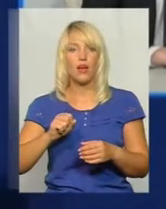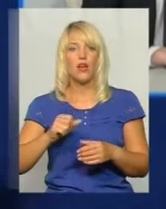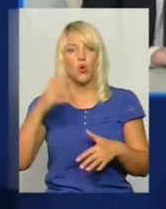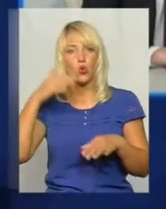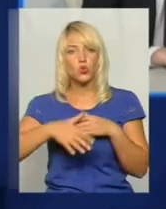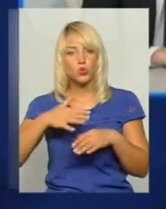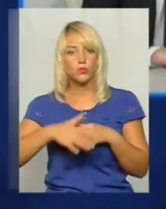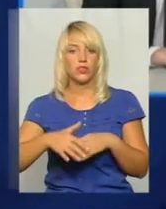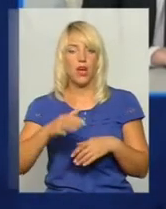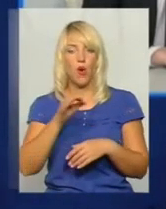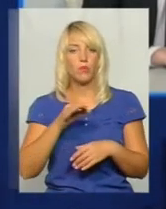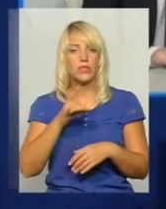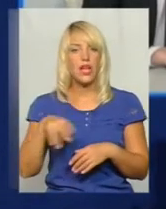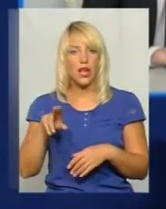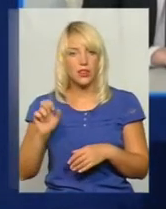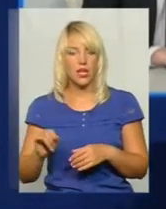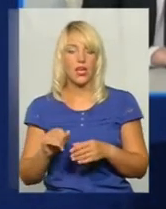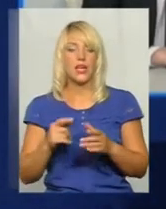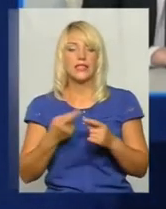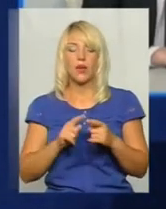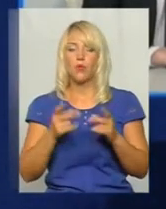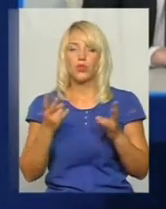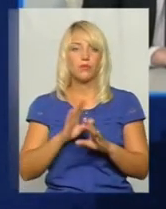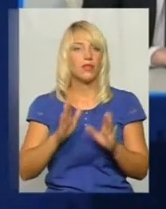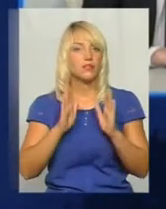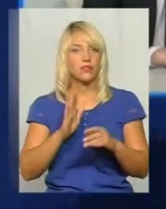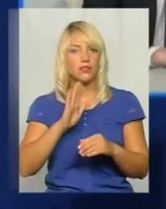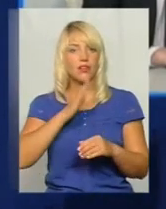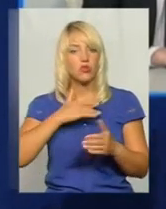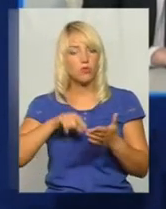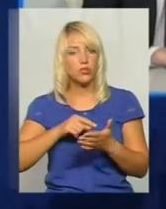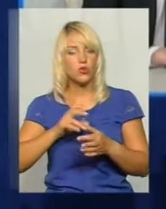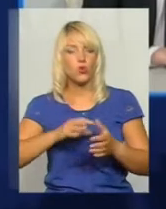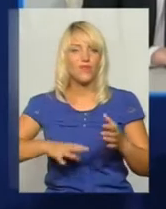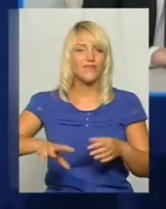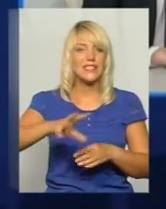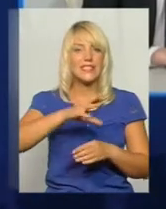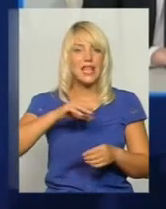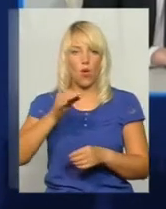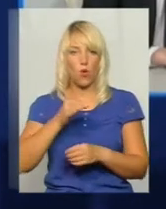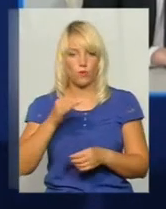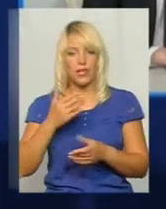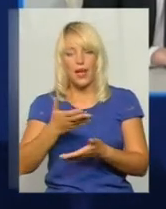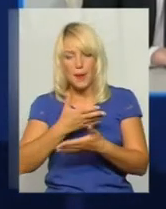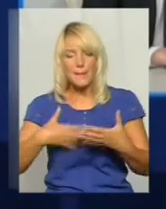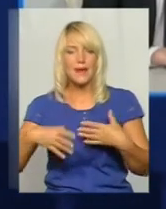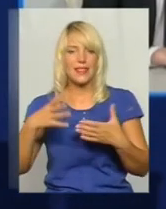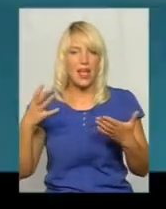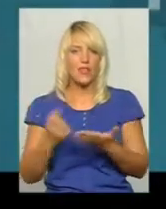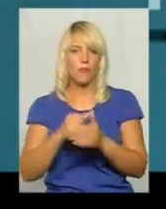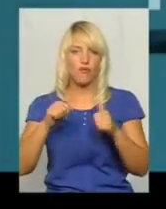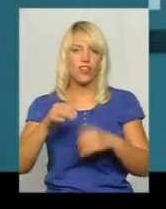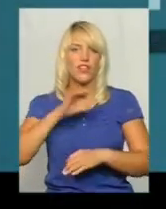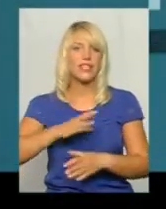розуміння, що це потрібно не тільки місто, а всій області. І я сподіваюся, що ми знайдемо, скажімо, той формат вигідний для всіх.